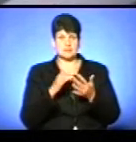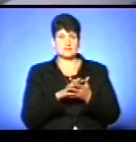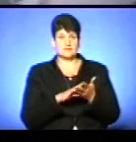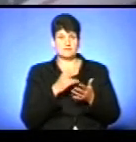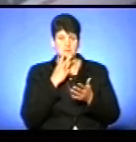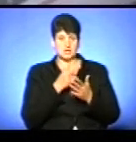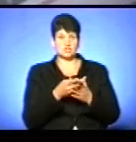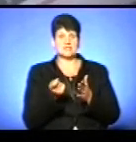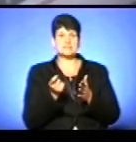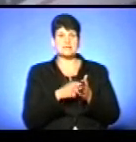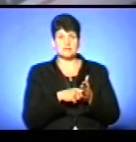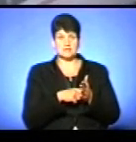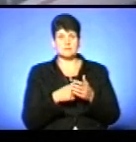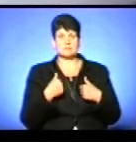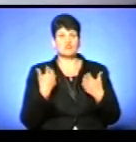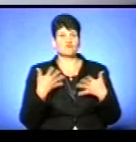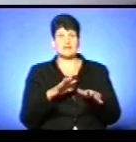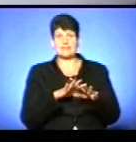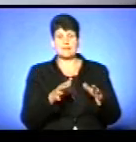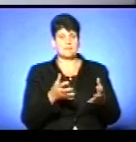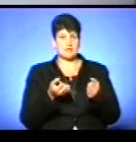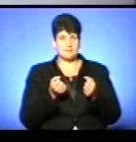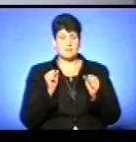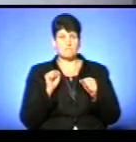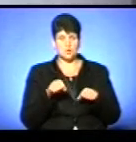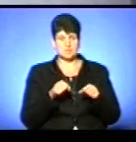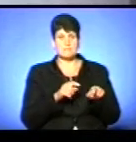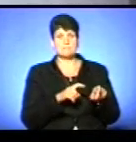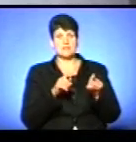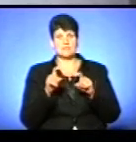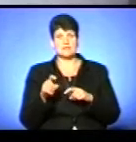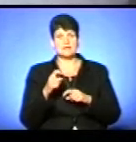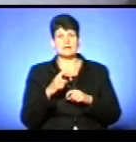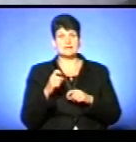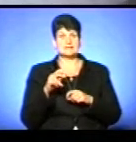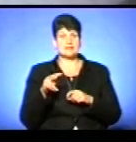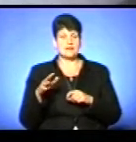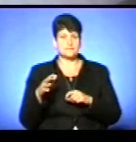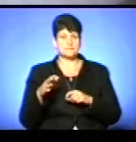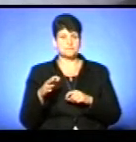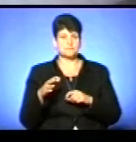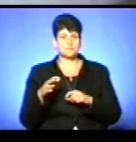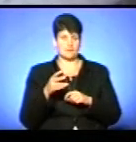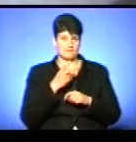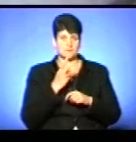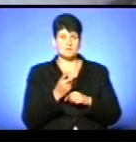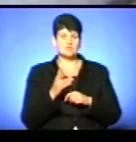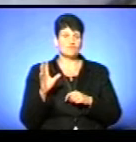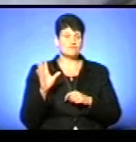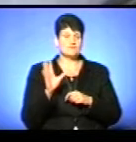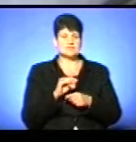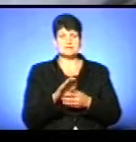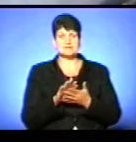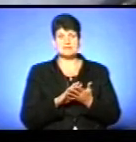бачите, закрита, бо ми вже не приймаємо. Можна переводити все в іксель. Ось, ви бачите, всі заявки,